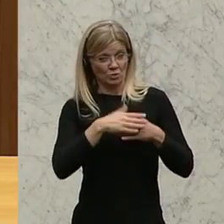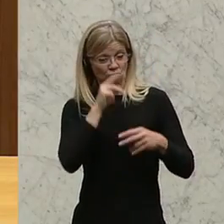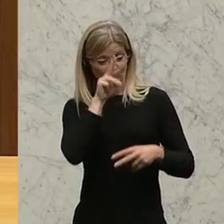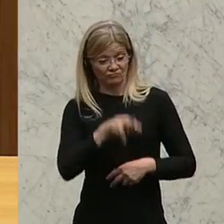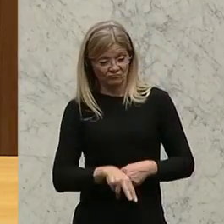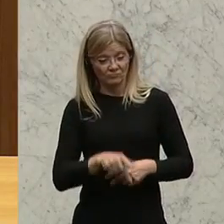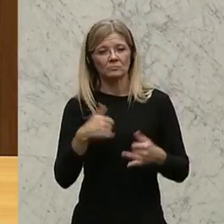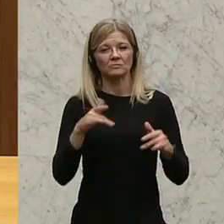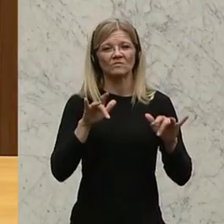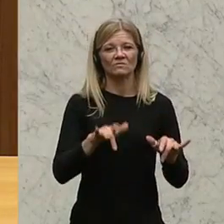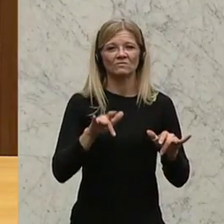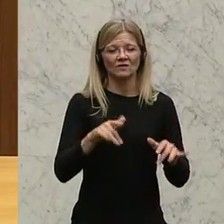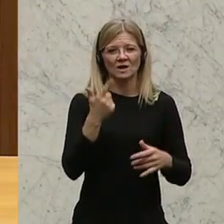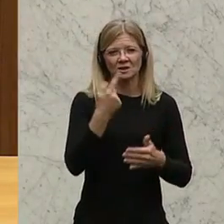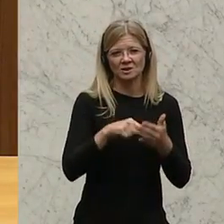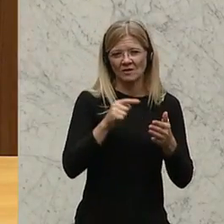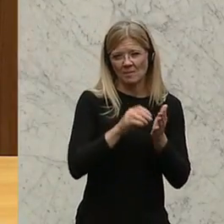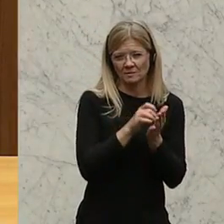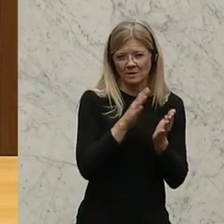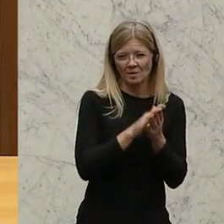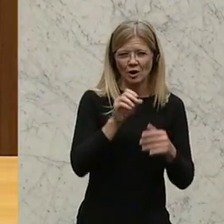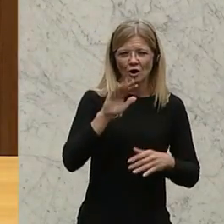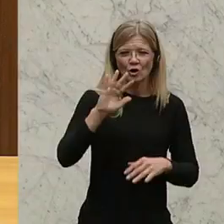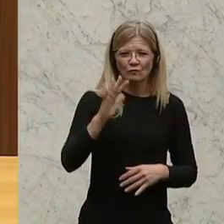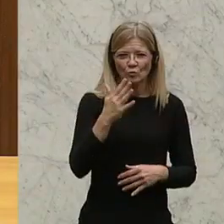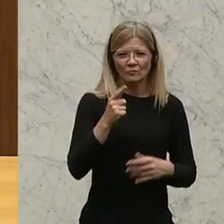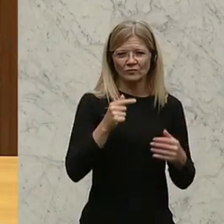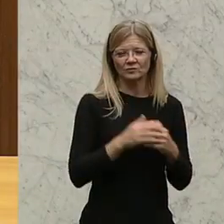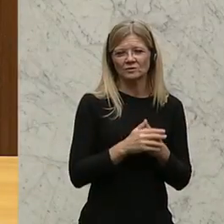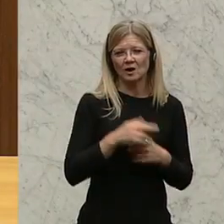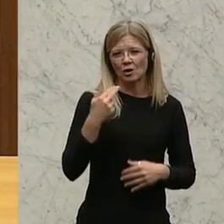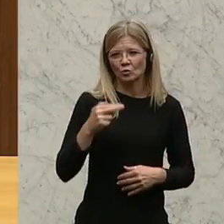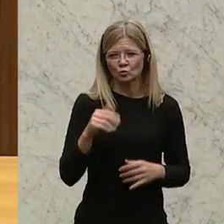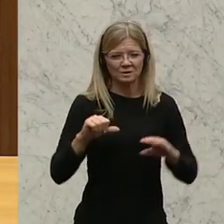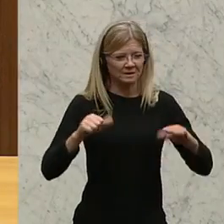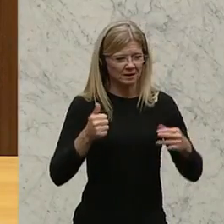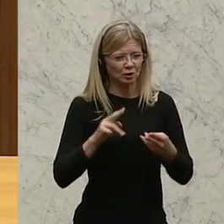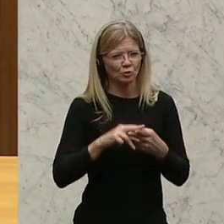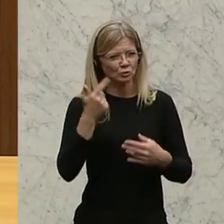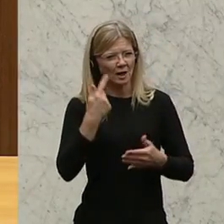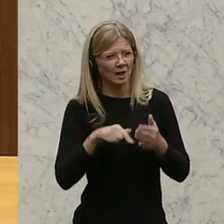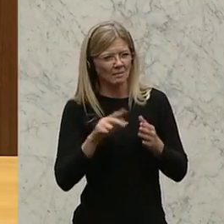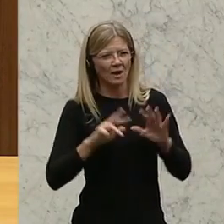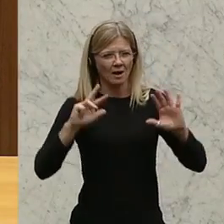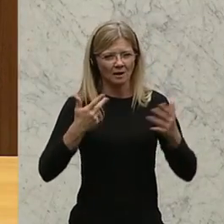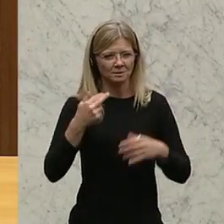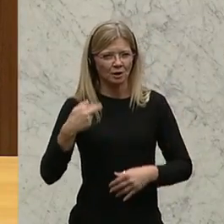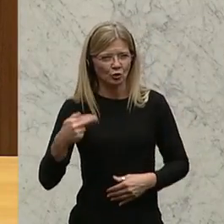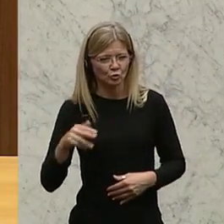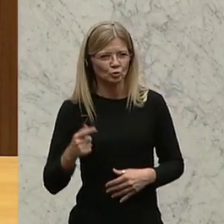da gibt es zwar mehr Datum, einmal 5.8.16, einmal 8.8.15, aber egal, es wird ja, glaube ich, trotzdem stimmen.